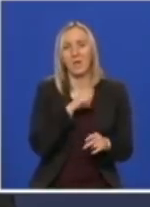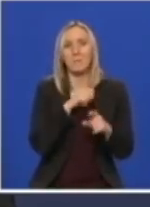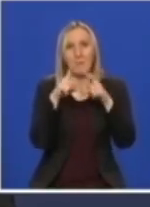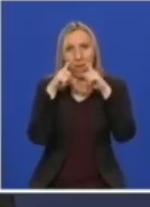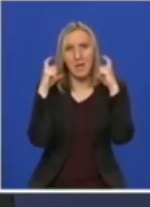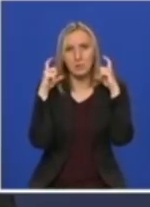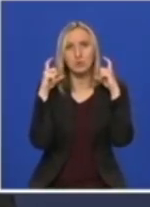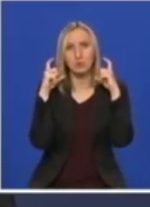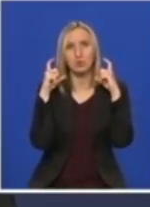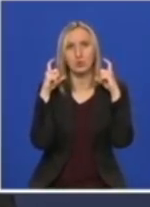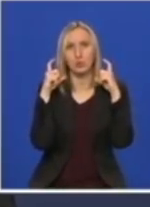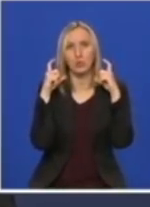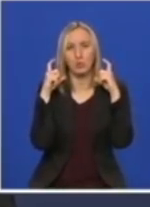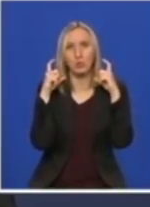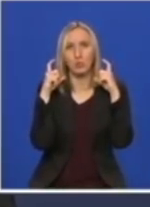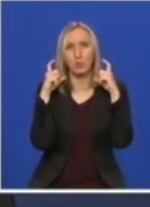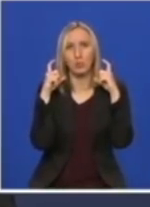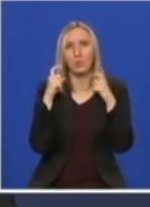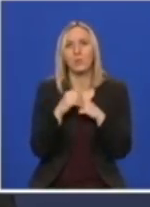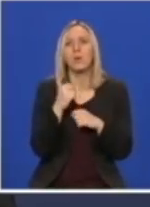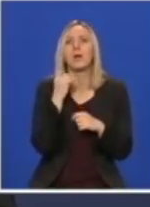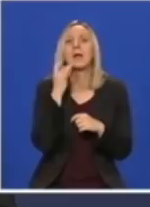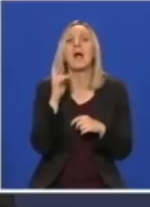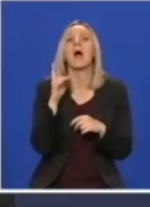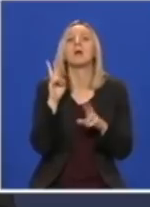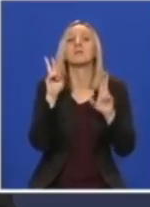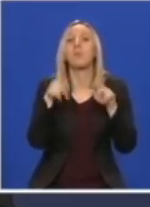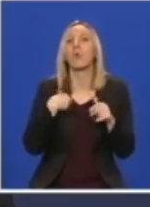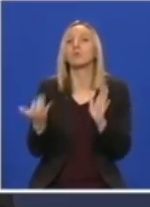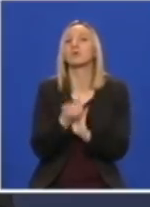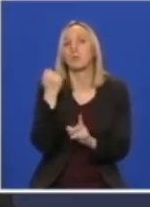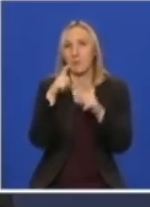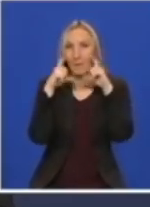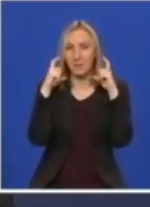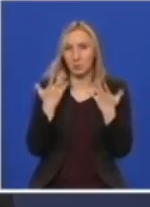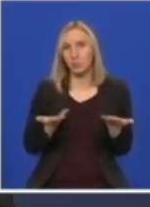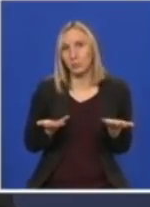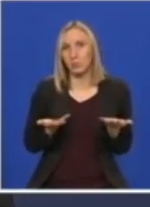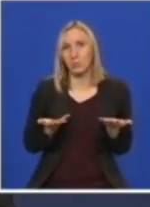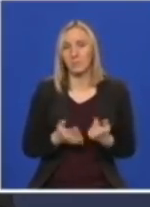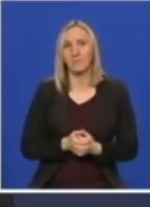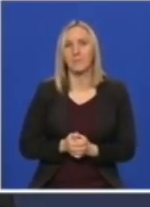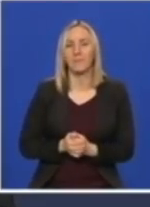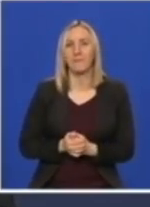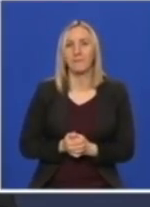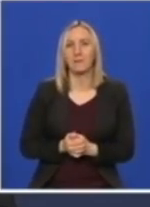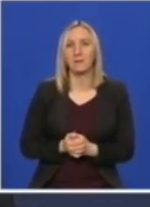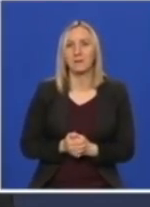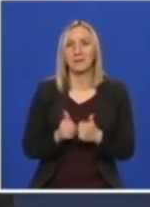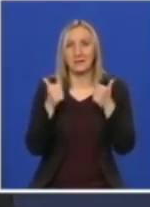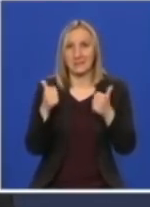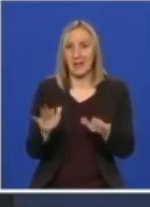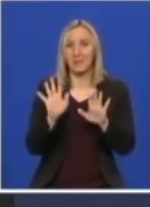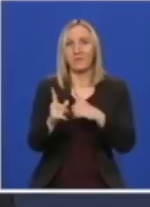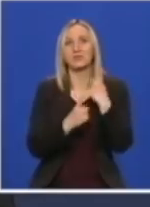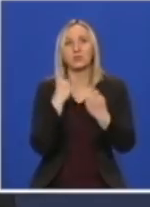momenta kad je dostupna. I šta to znači konkretno, u ovoj trenutnoj